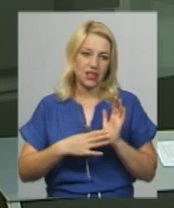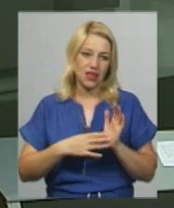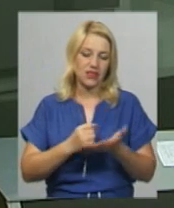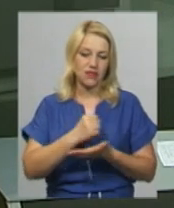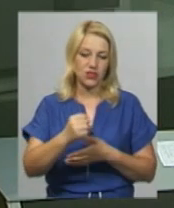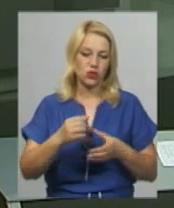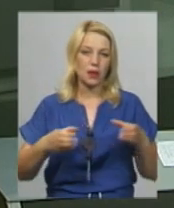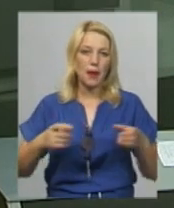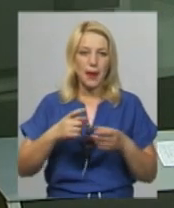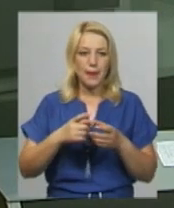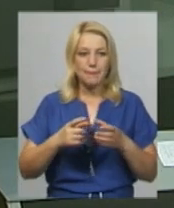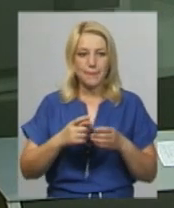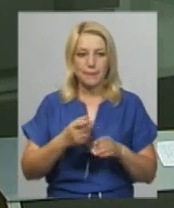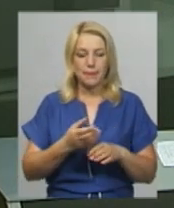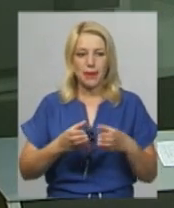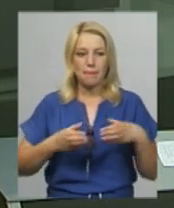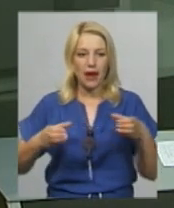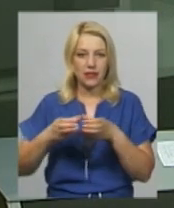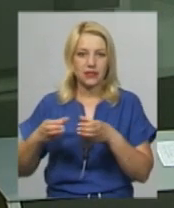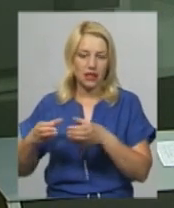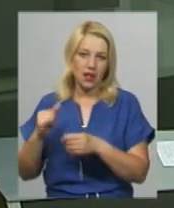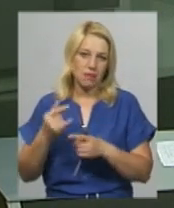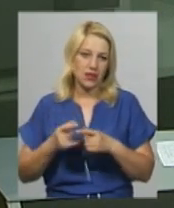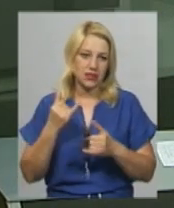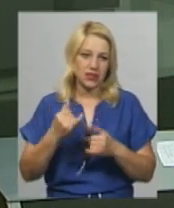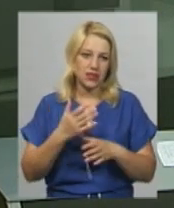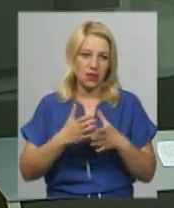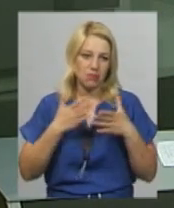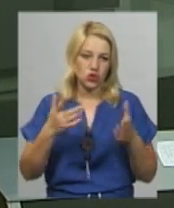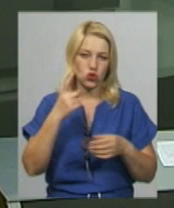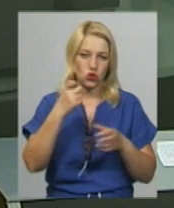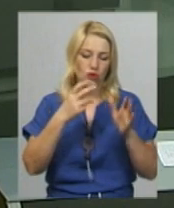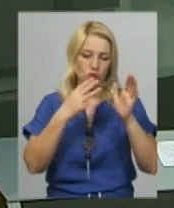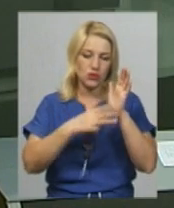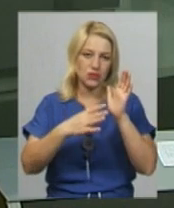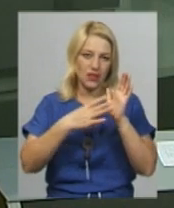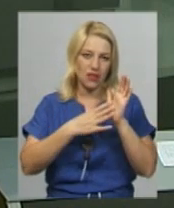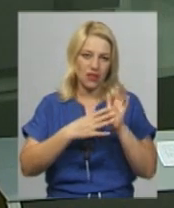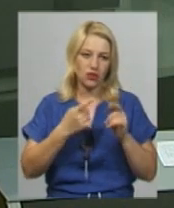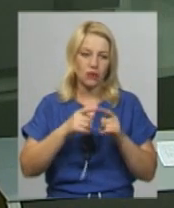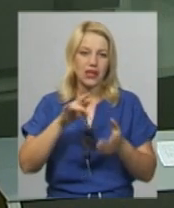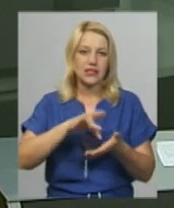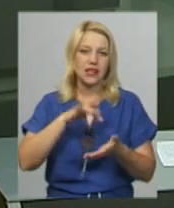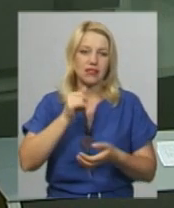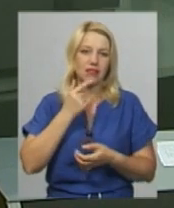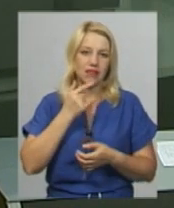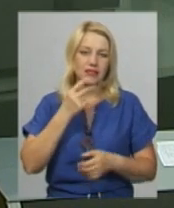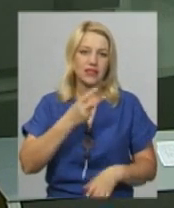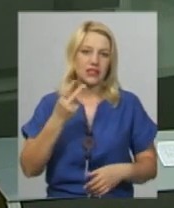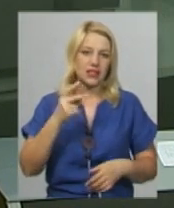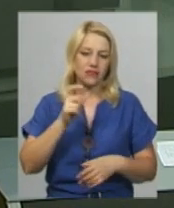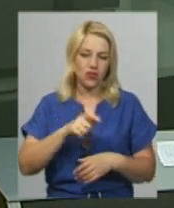партіями. Найбільше мажоритарщиків було зареєстровано на 189-му окрузі з центром у Красилові – 22,